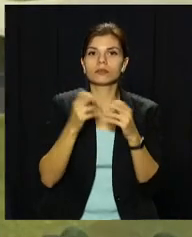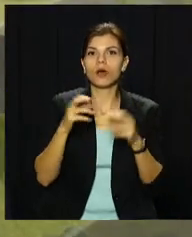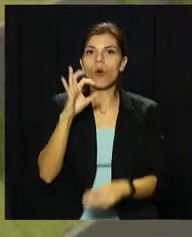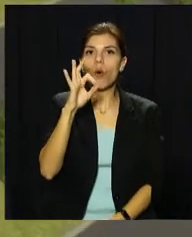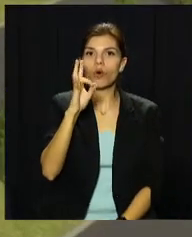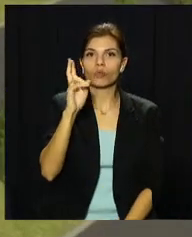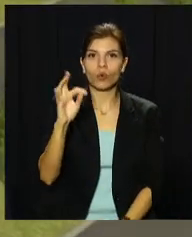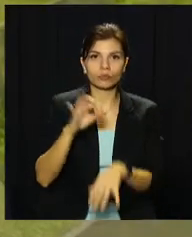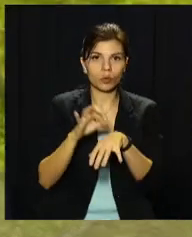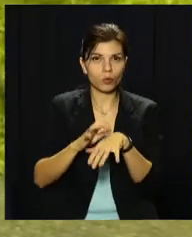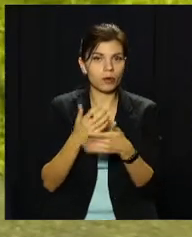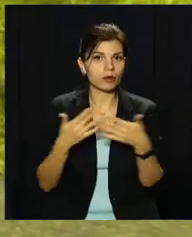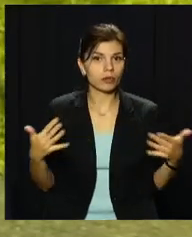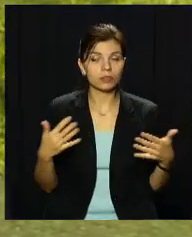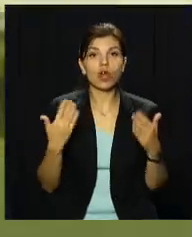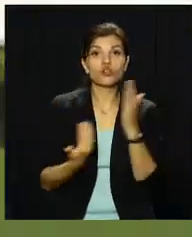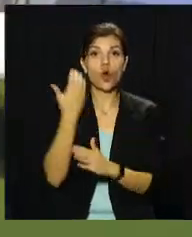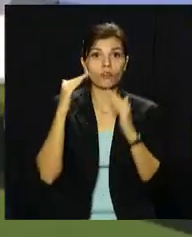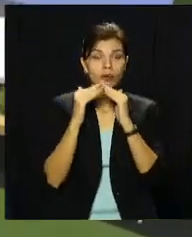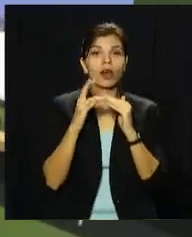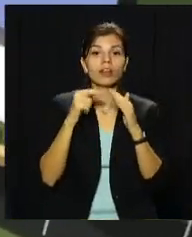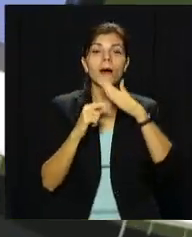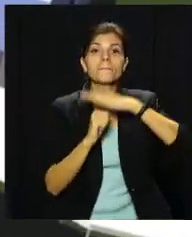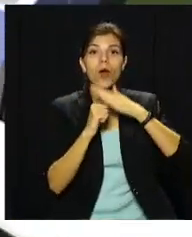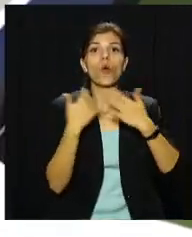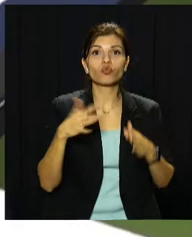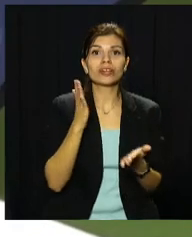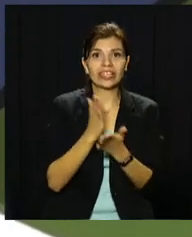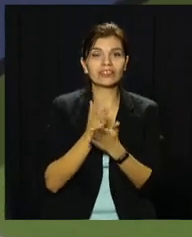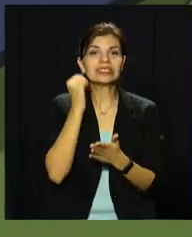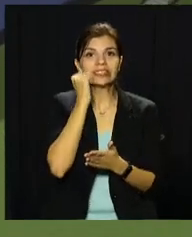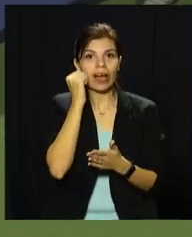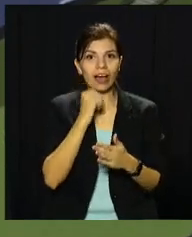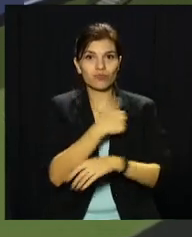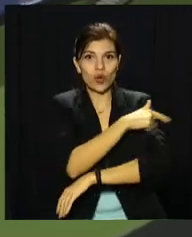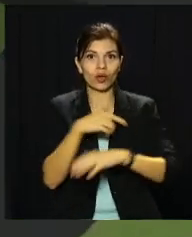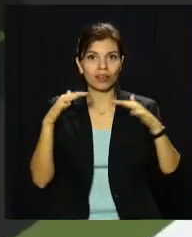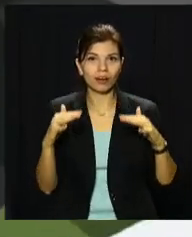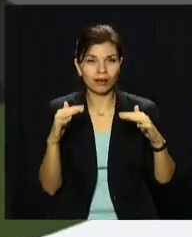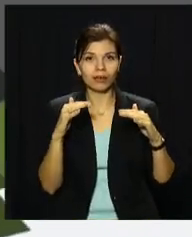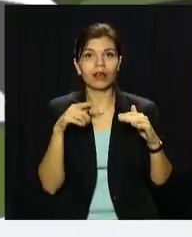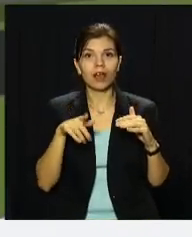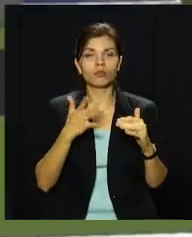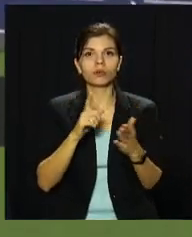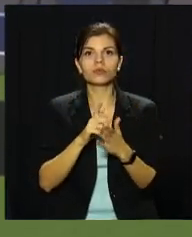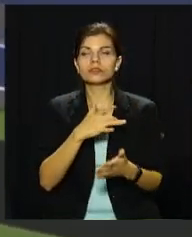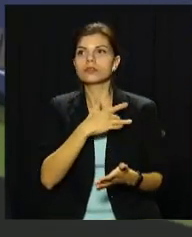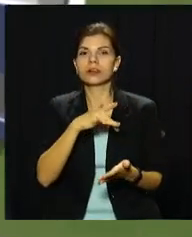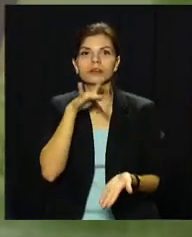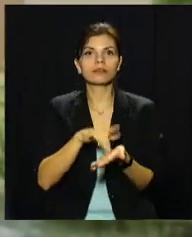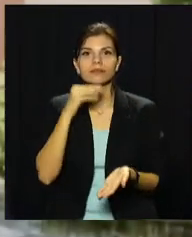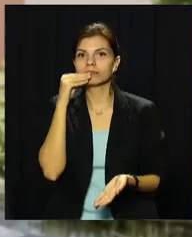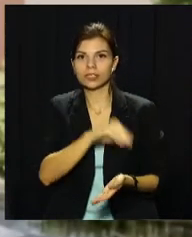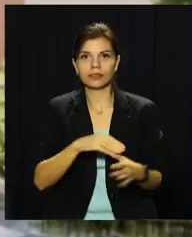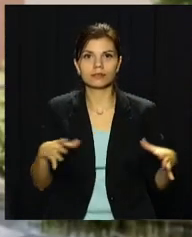онкологічних захворюваннях. Новий корпус ведуть на базі вже існуючого медичного закладу. Він буде серцем клініки. Там в